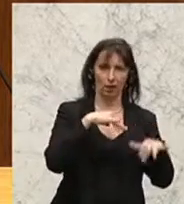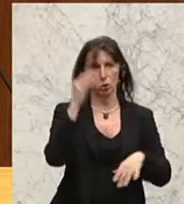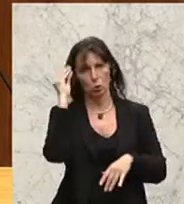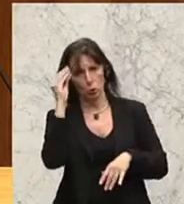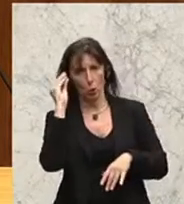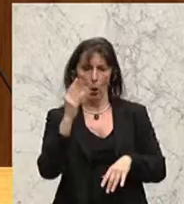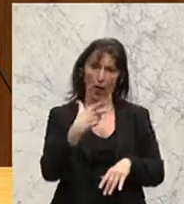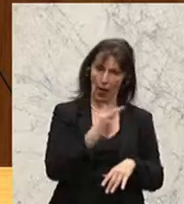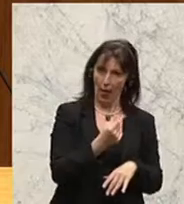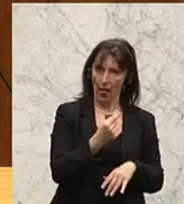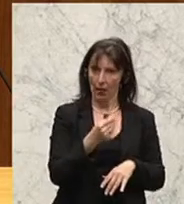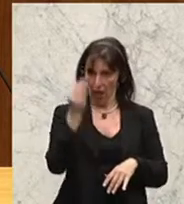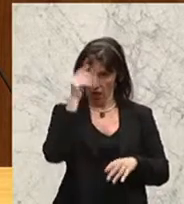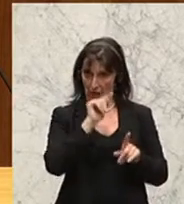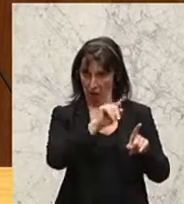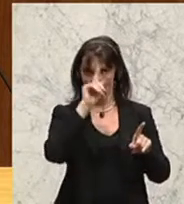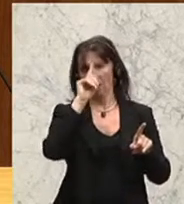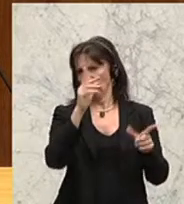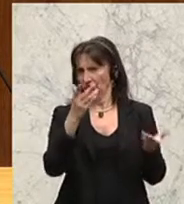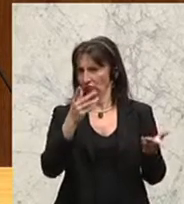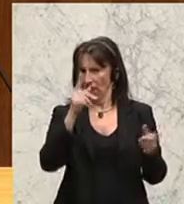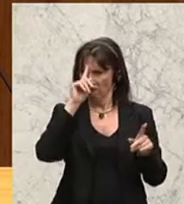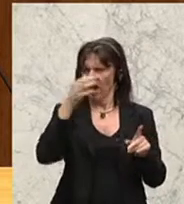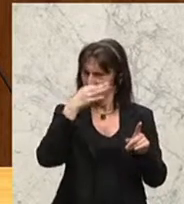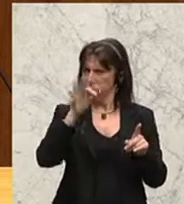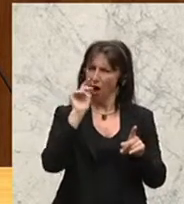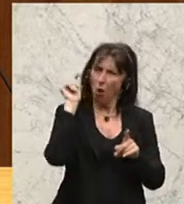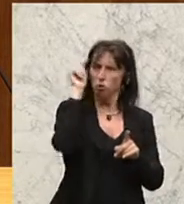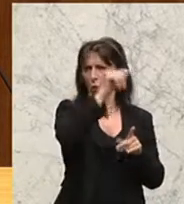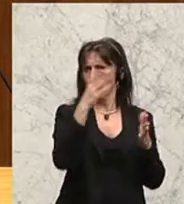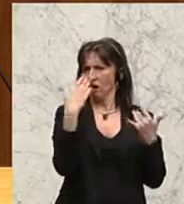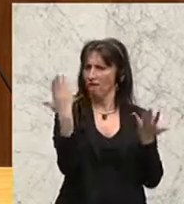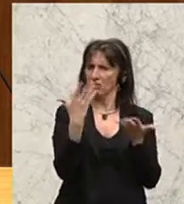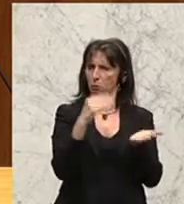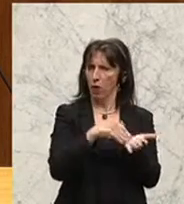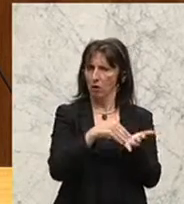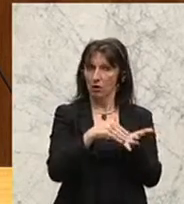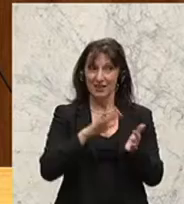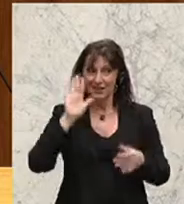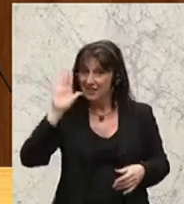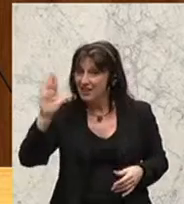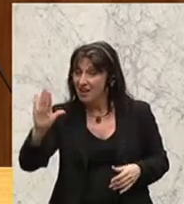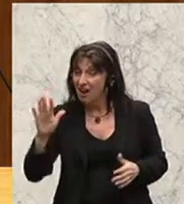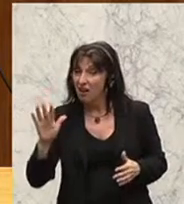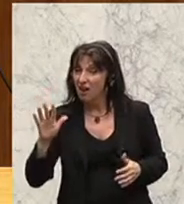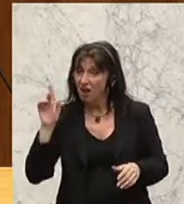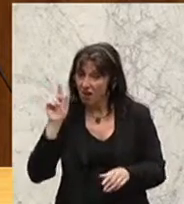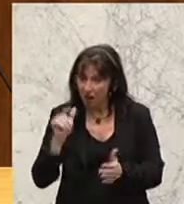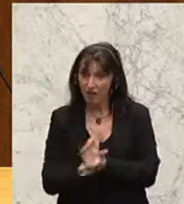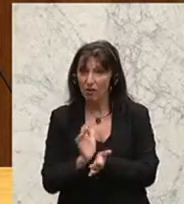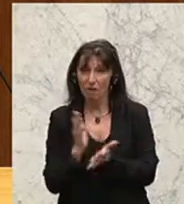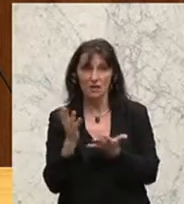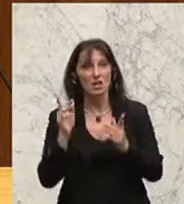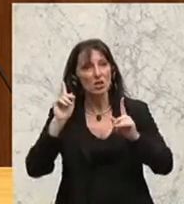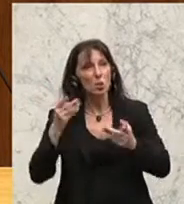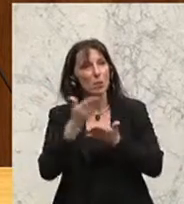sind, Eltern sind. Glauben Sie, dass die das nicht besser wissen, was vor Ort notwendig ist? Was Ihre Aufgabe wäre, ist die Bildungsziele vorzugeben. Und das so